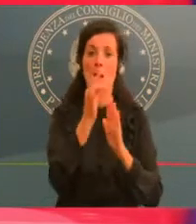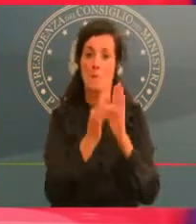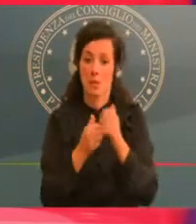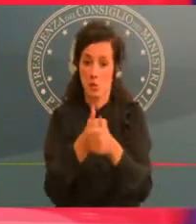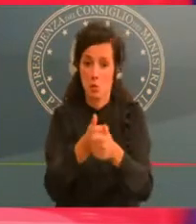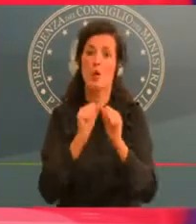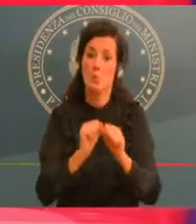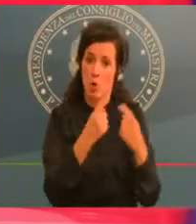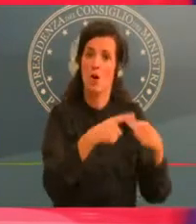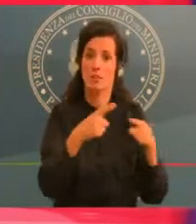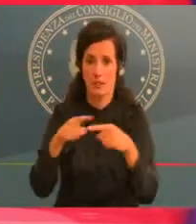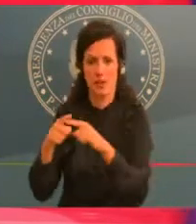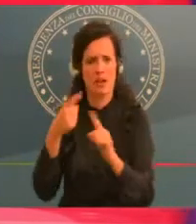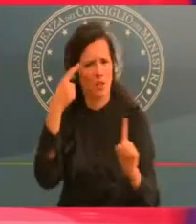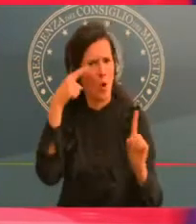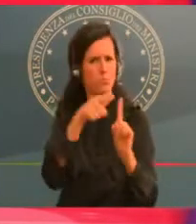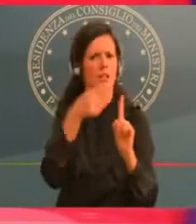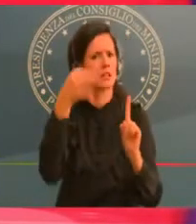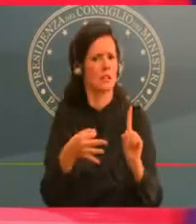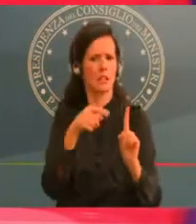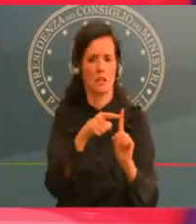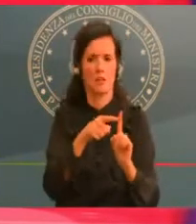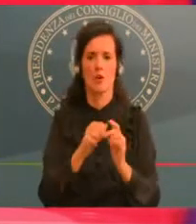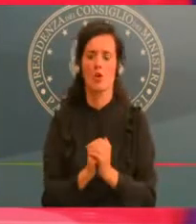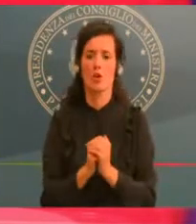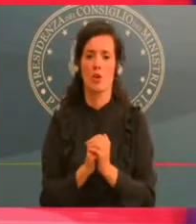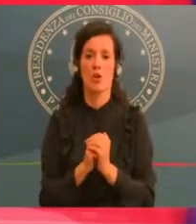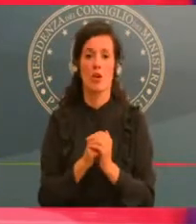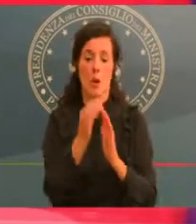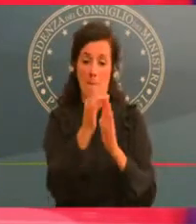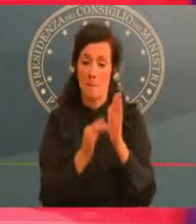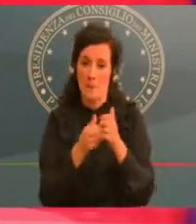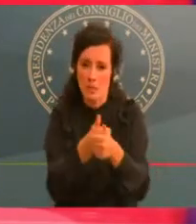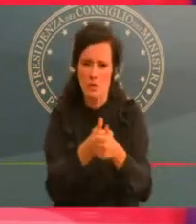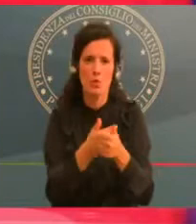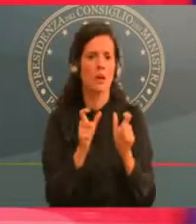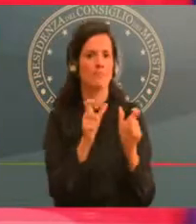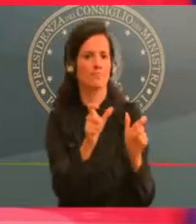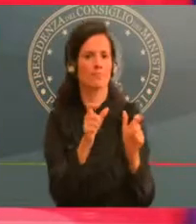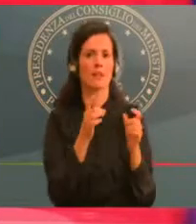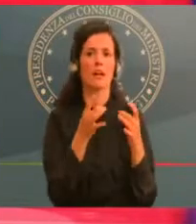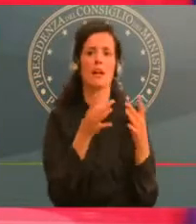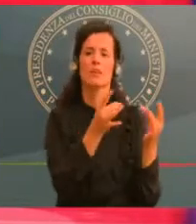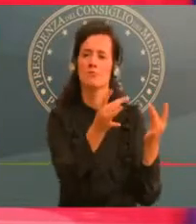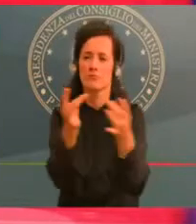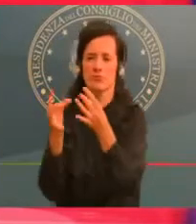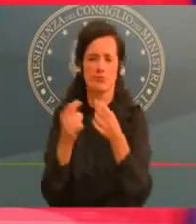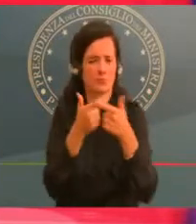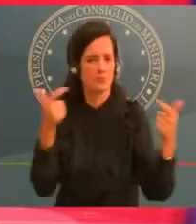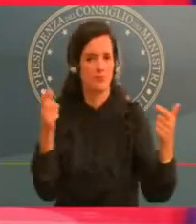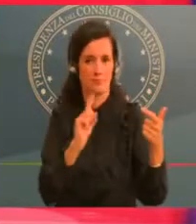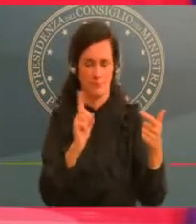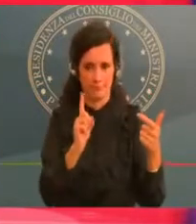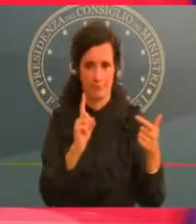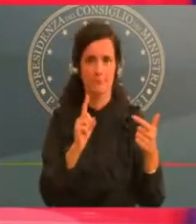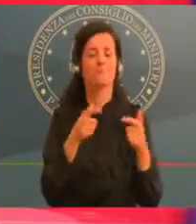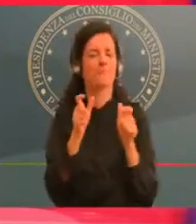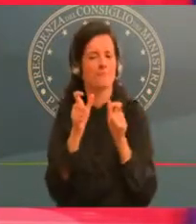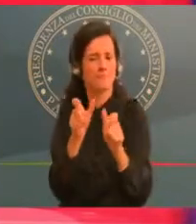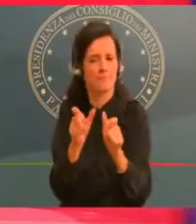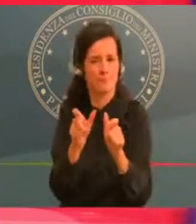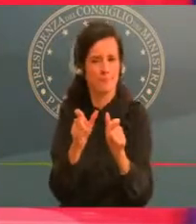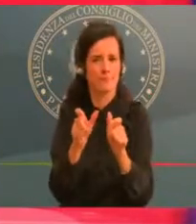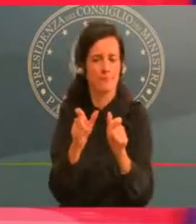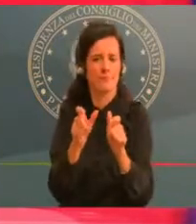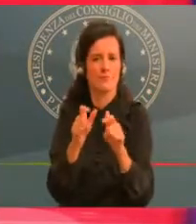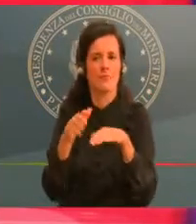servizi sanitari più restrittive, sono le misure che andiamo a introdurre. E guardate, se invece